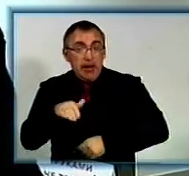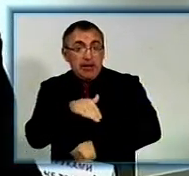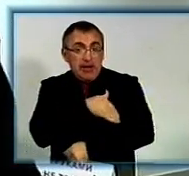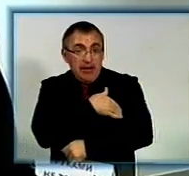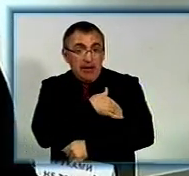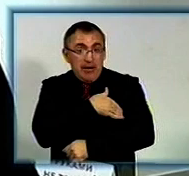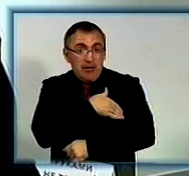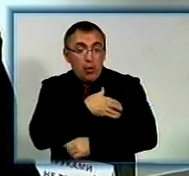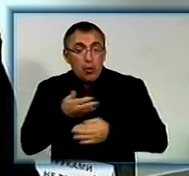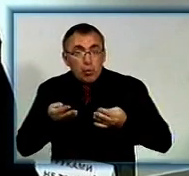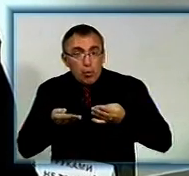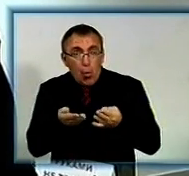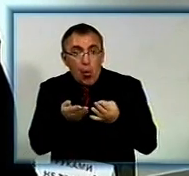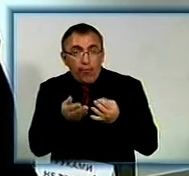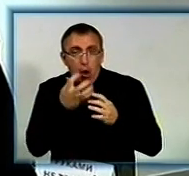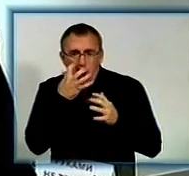духовці запікаються.